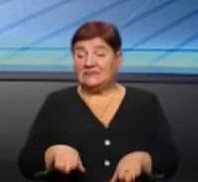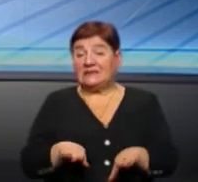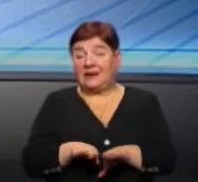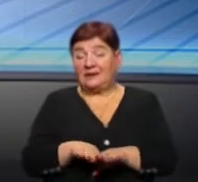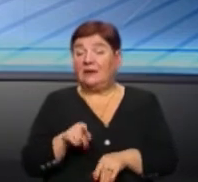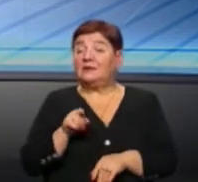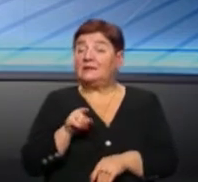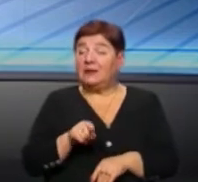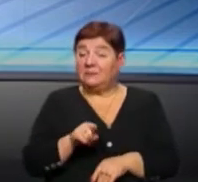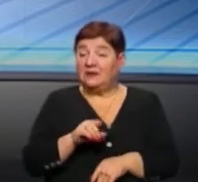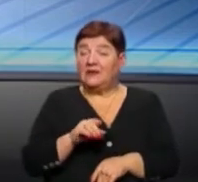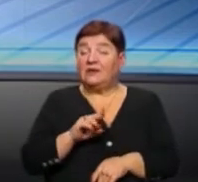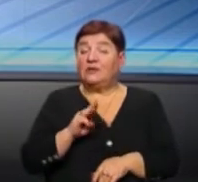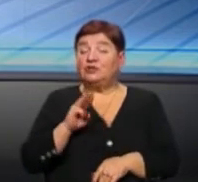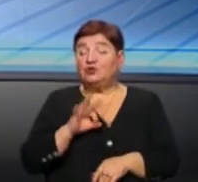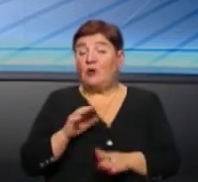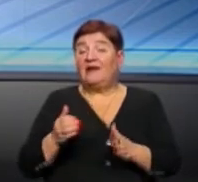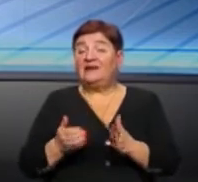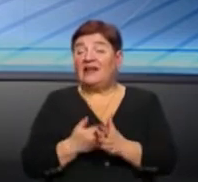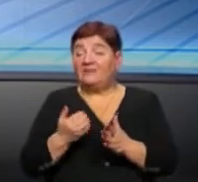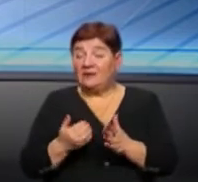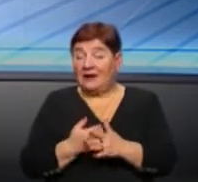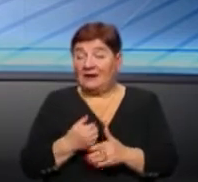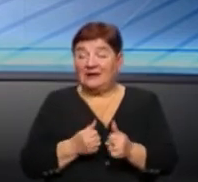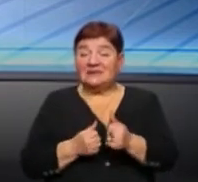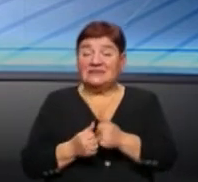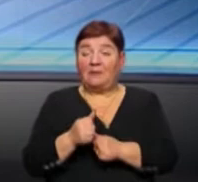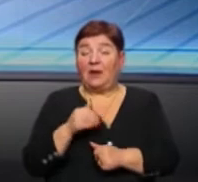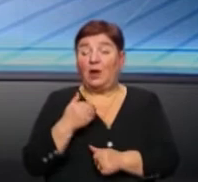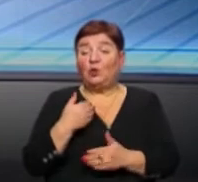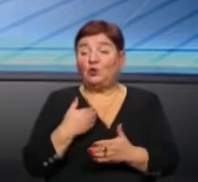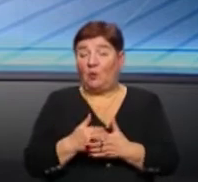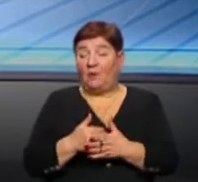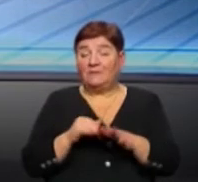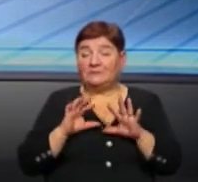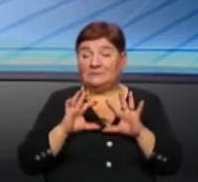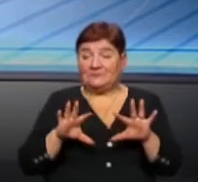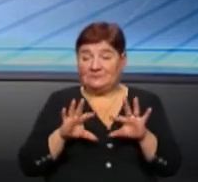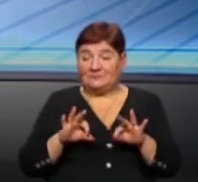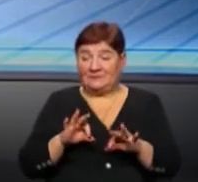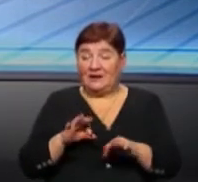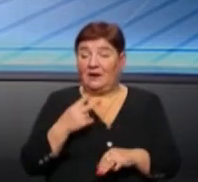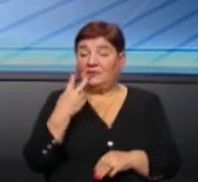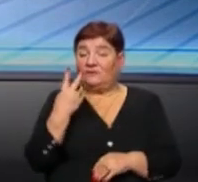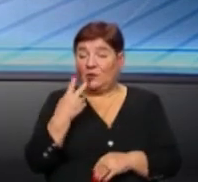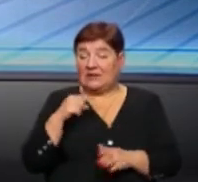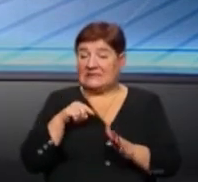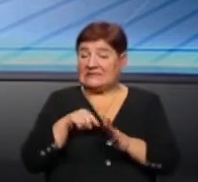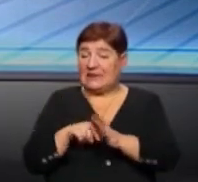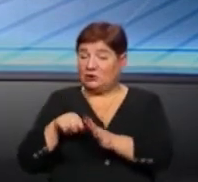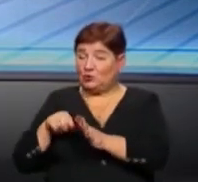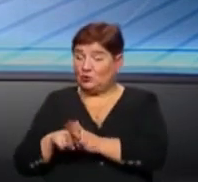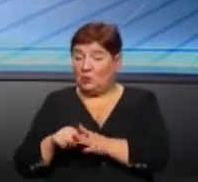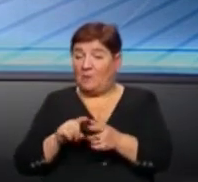так, тим, що не вистачає саме до вислову з двозначностю